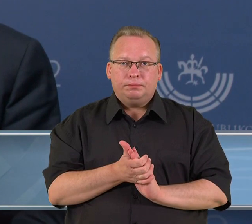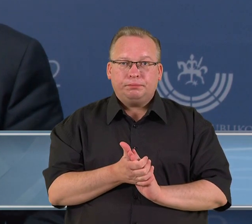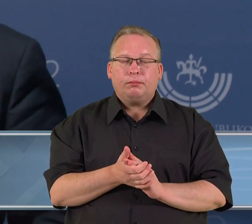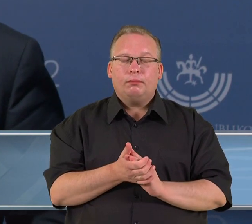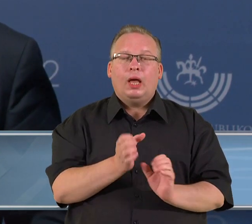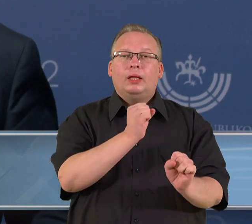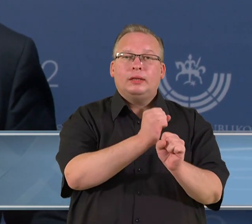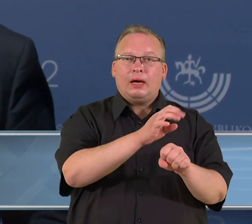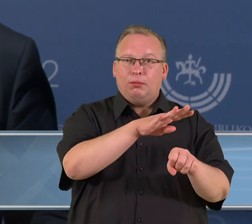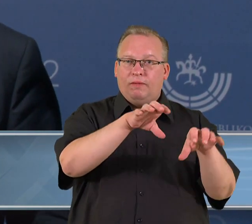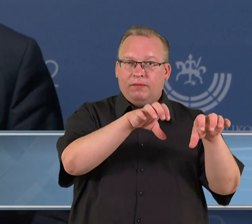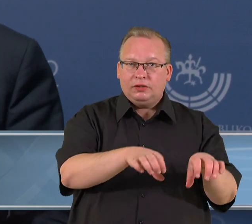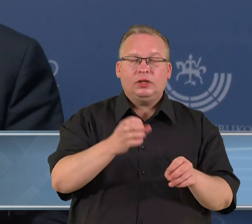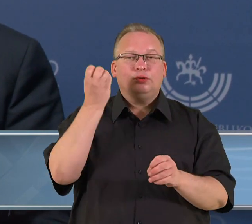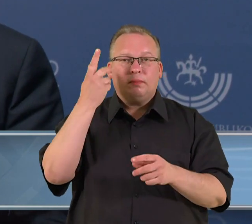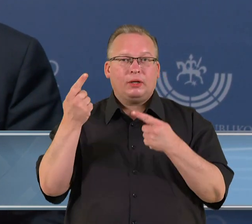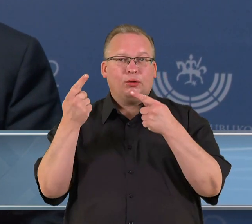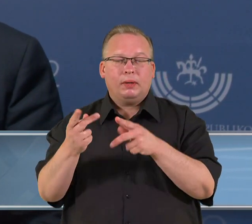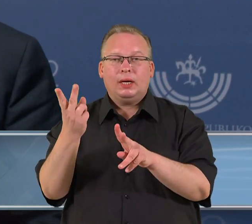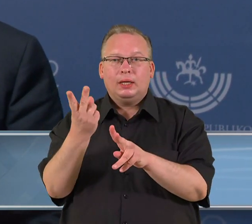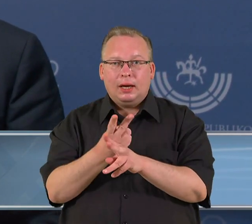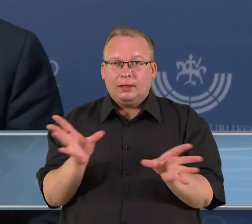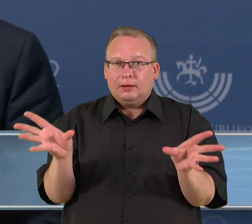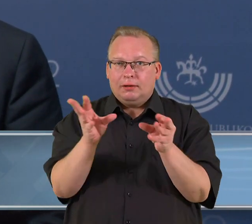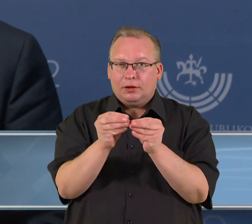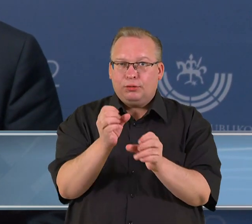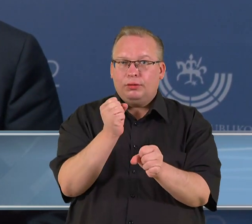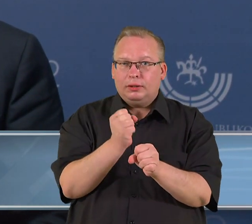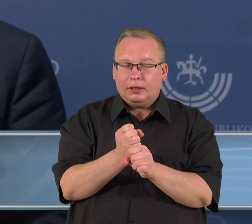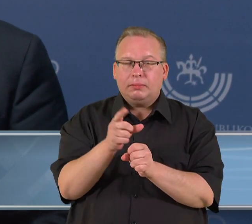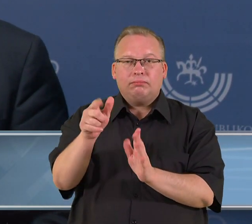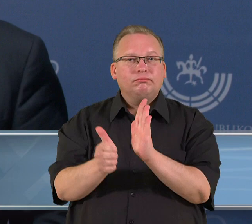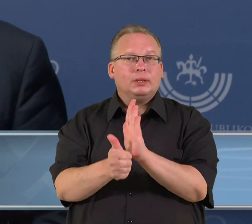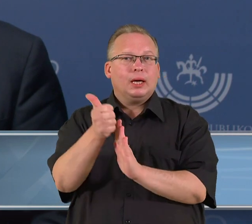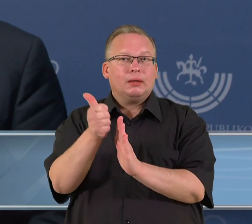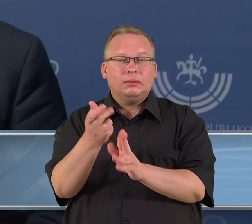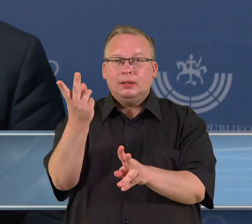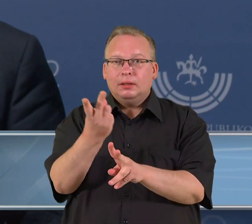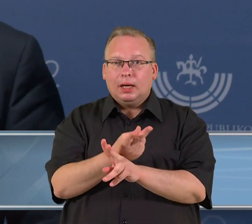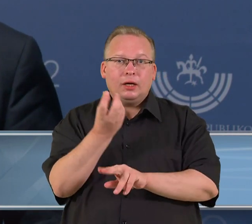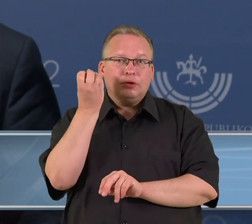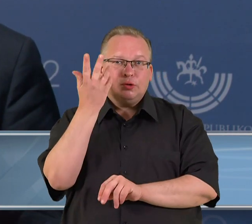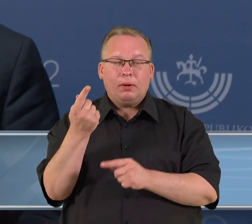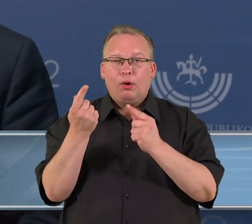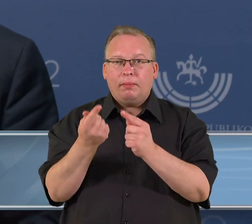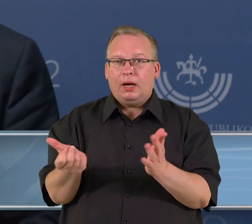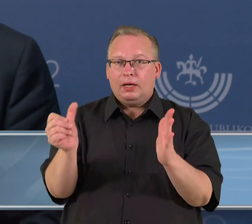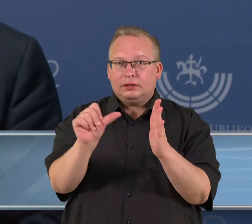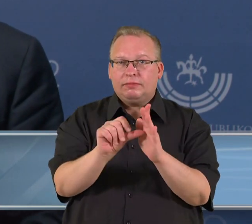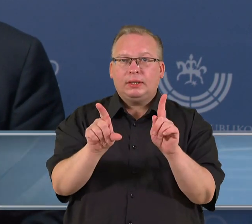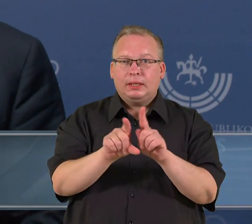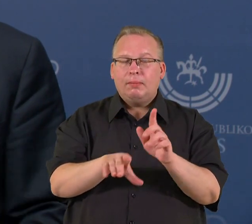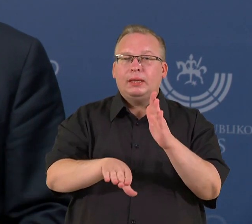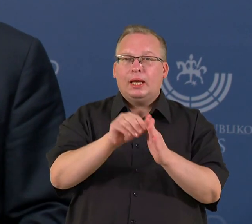opozicijos siemo darbas negalimas yra, su pozicija reikia skaitytis, turint daugumą reikia suprasti, kad opozicija stovavo taip pat